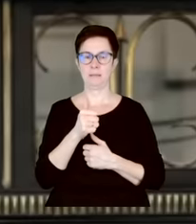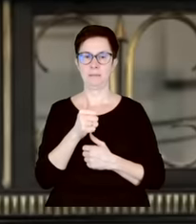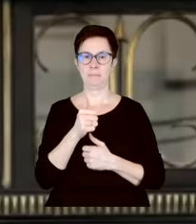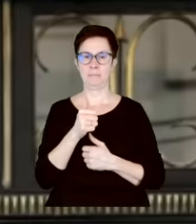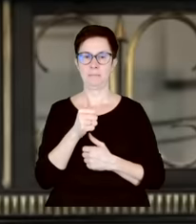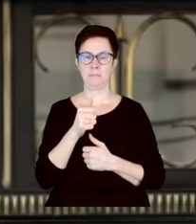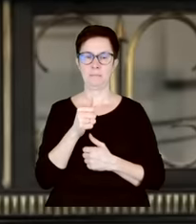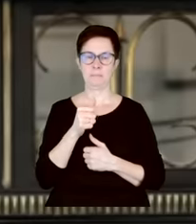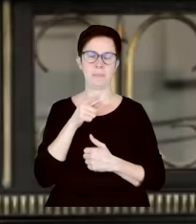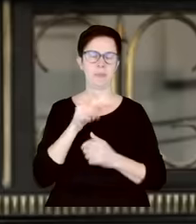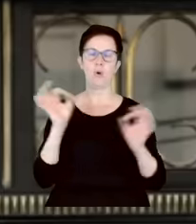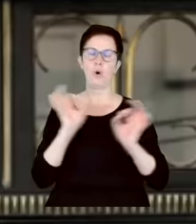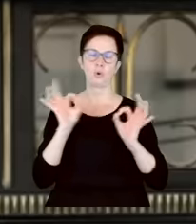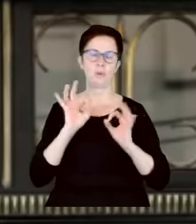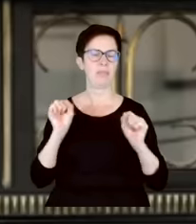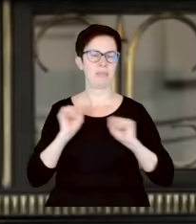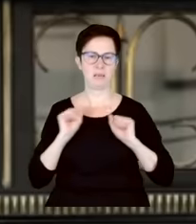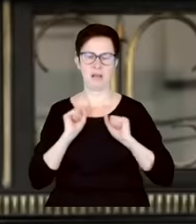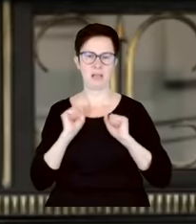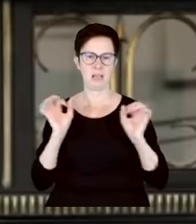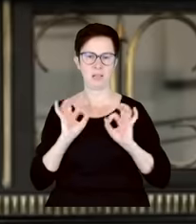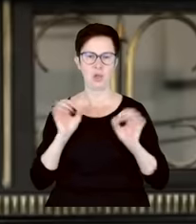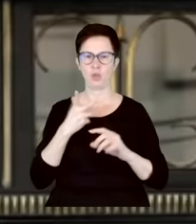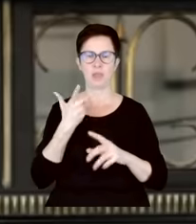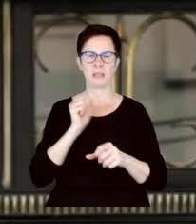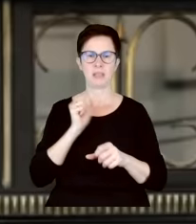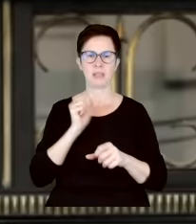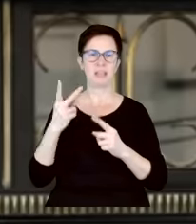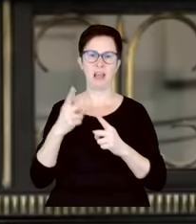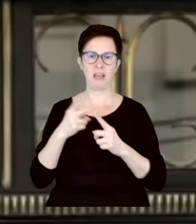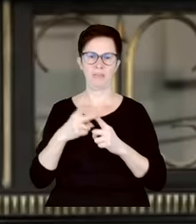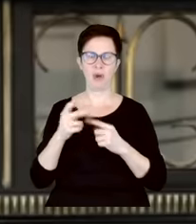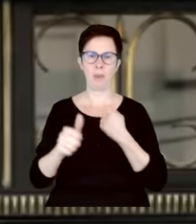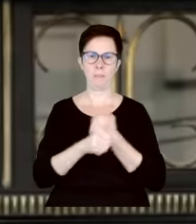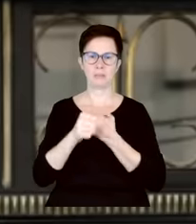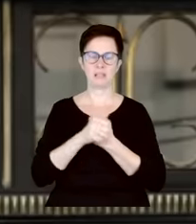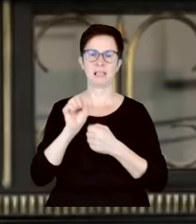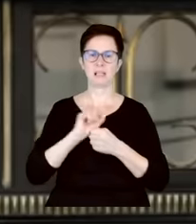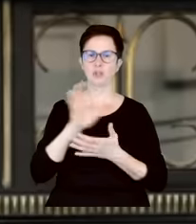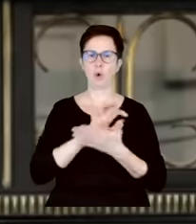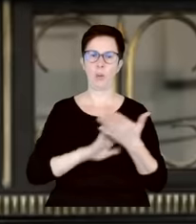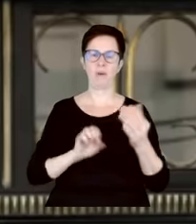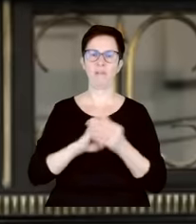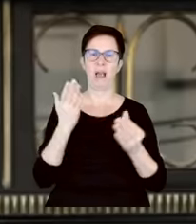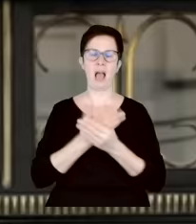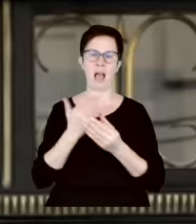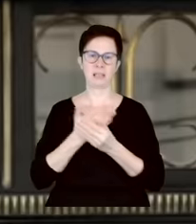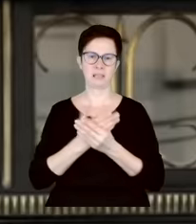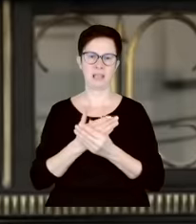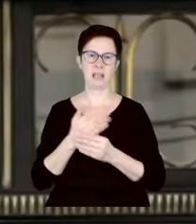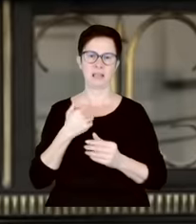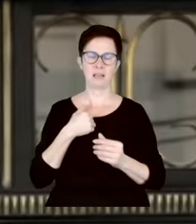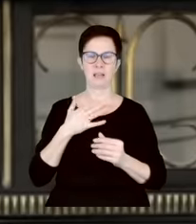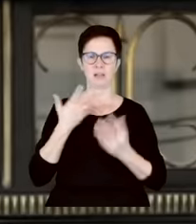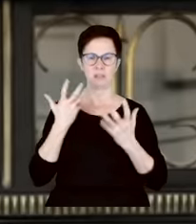ogromnej tragedii, to nie jest żadna telewizja. Przyczyna jest opisana w aktach i radziłabym, aby dziennikarze, tak